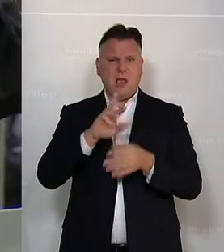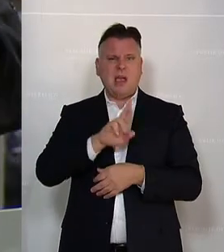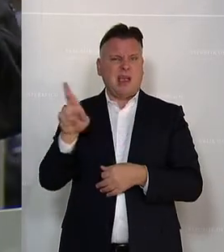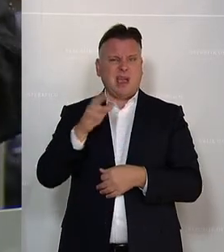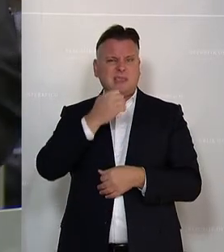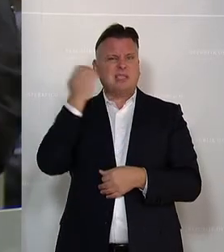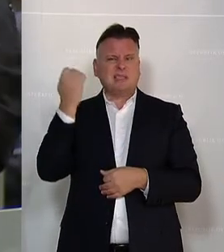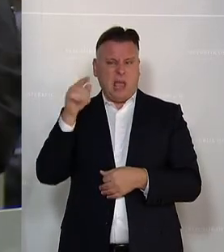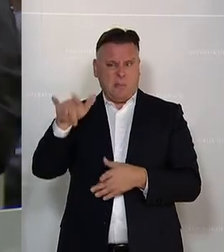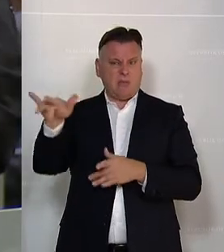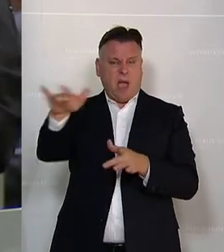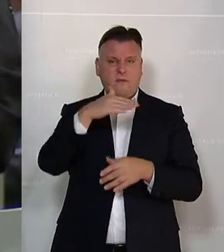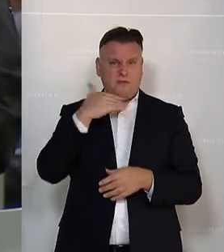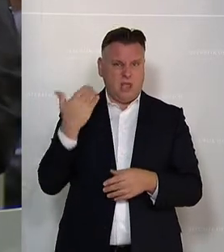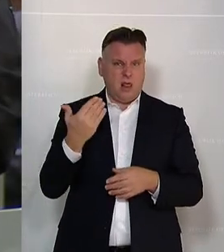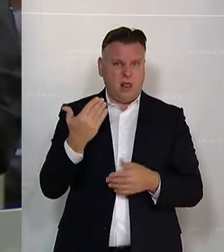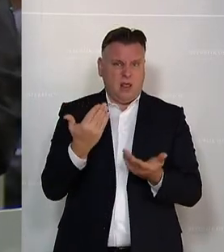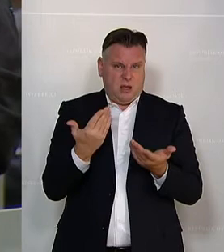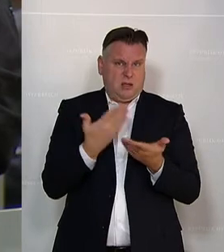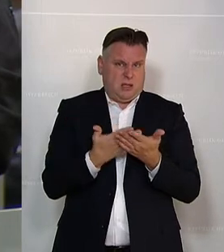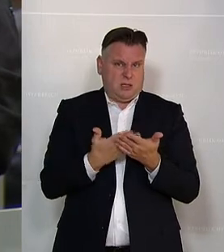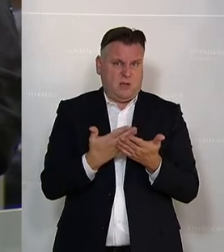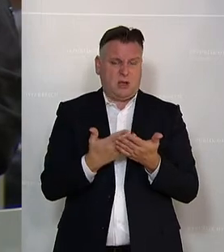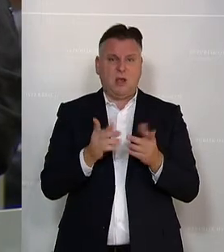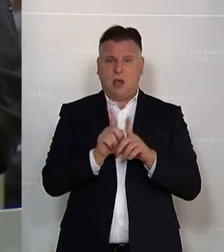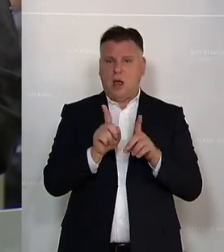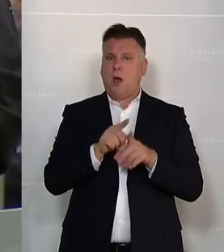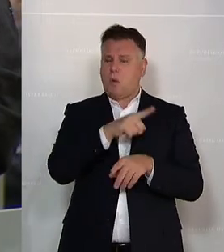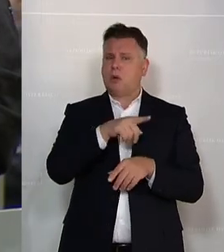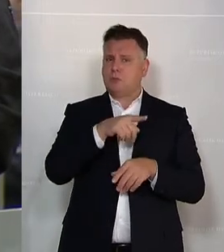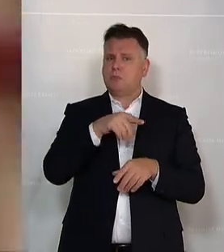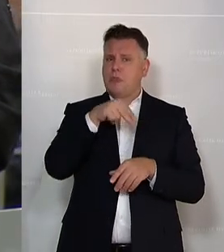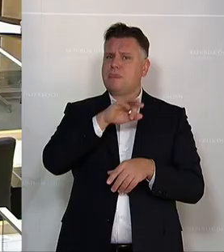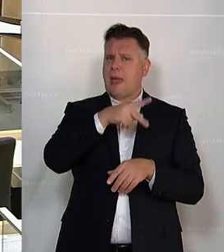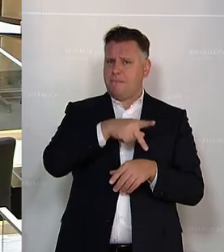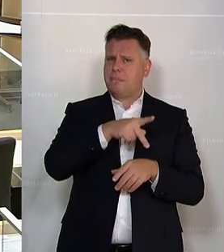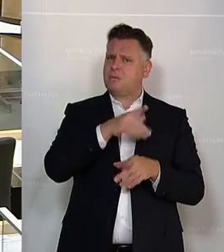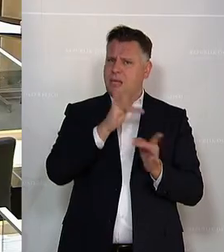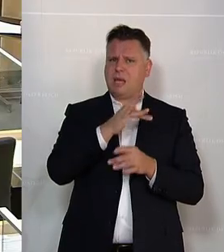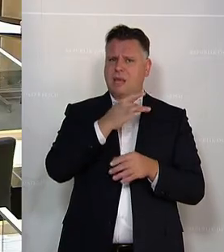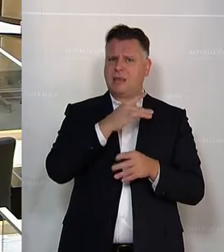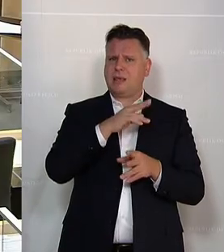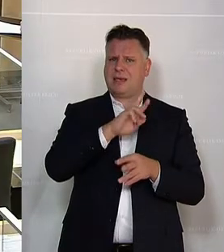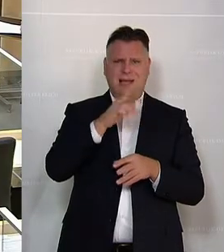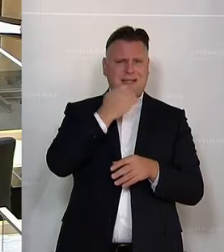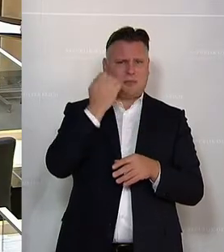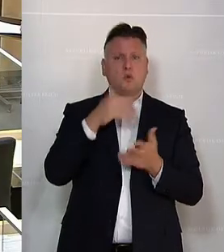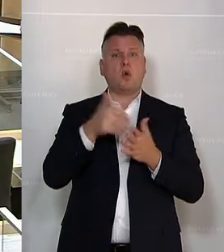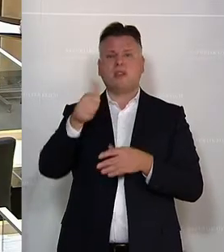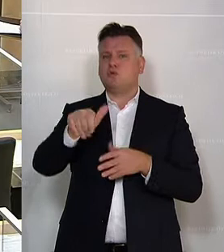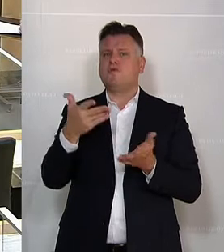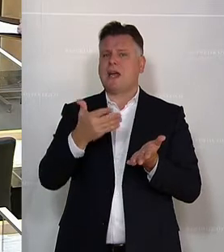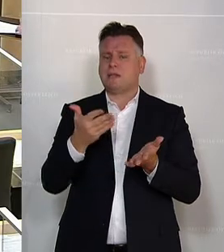abseits oder neben der Entwicklung eines NAB gegen Rechtsextremismus. Frau Abgeordnete,